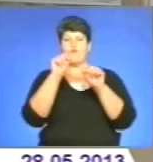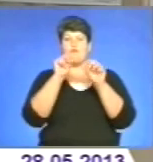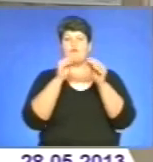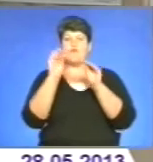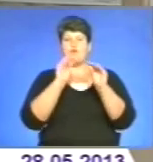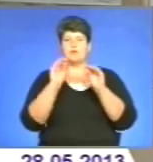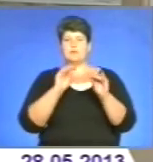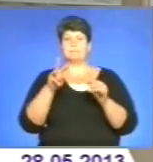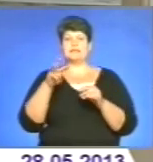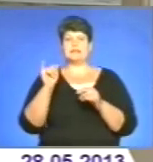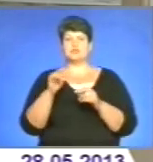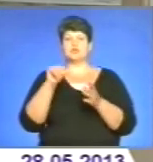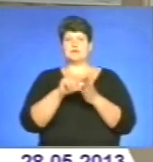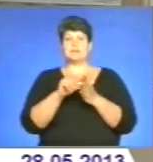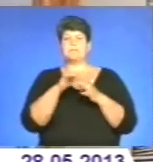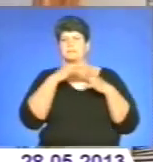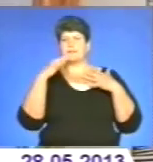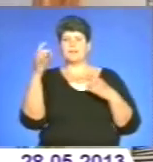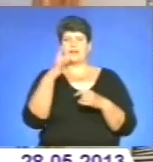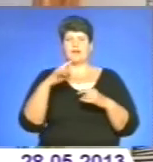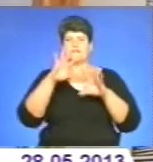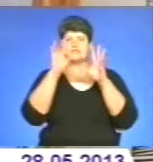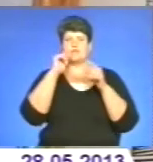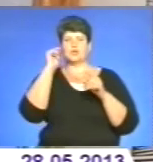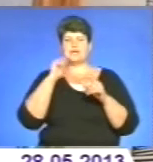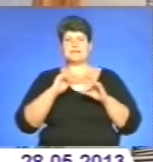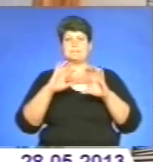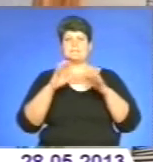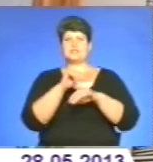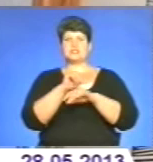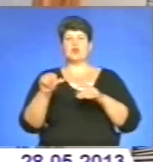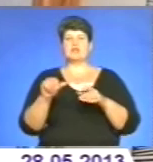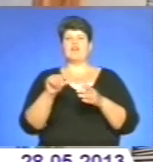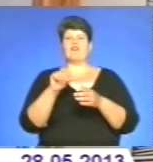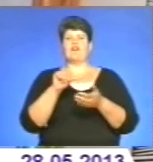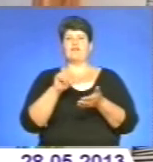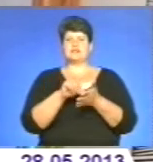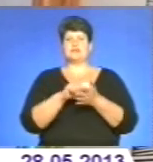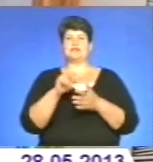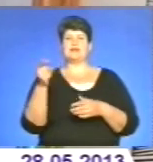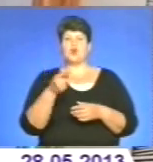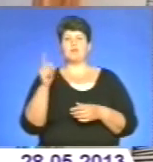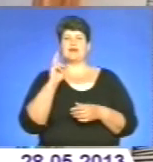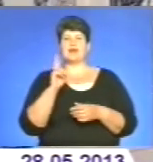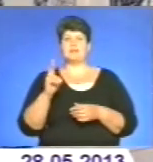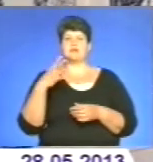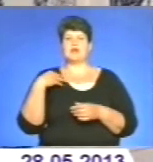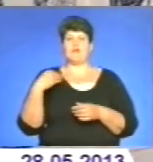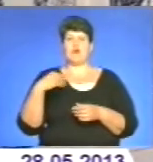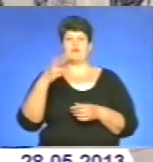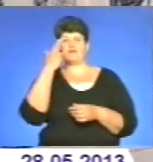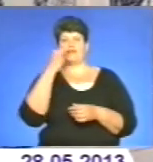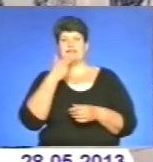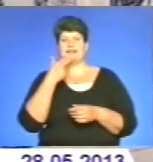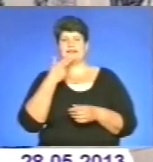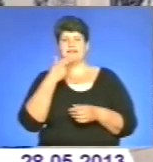Митець – учасник багатьох регіональних, всеукраїнських і міжнародних виставок у Тернополі, Кременці, Львові, Києві, а також Італії, Росії,